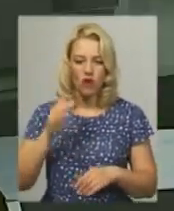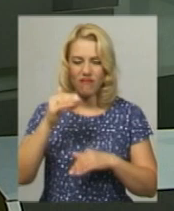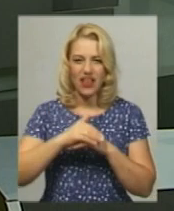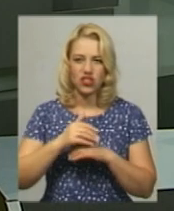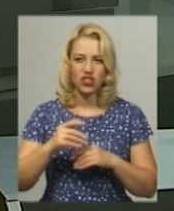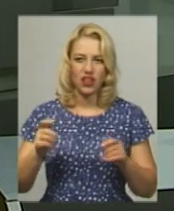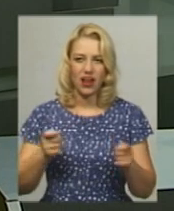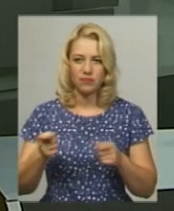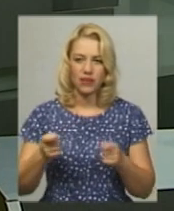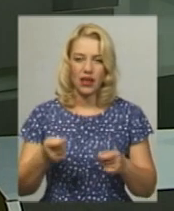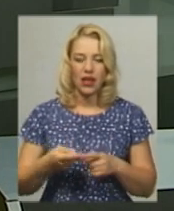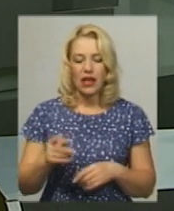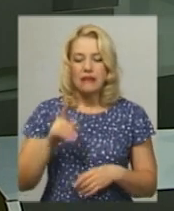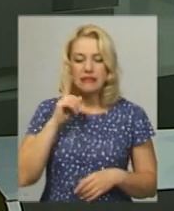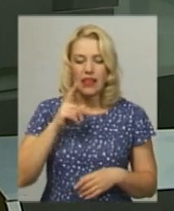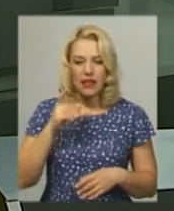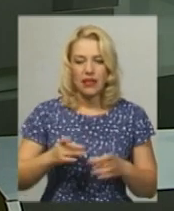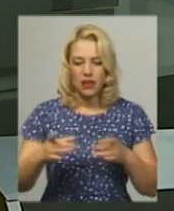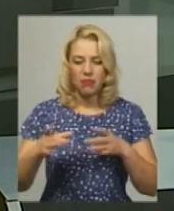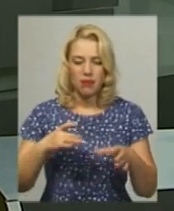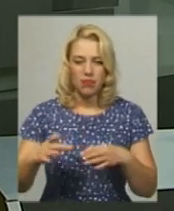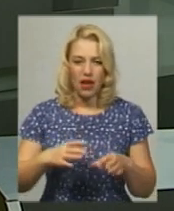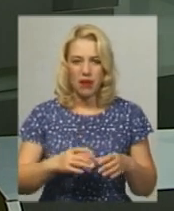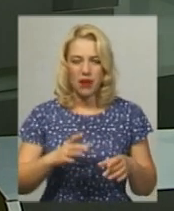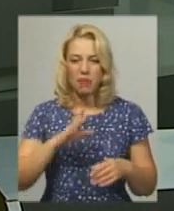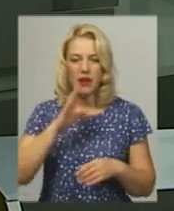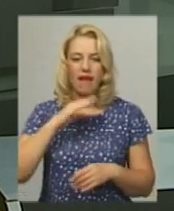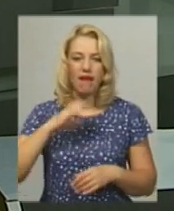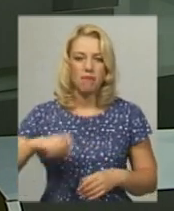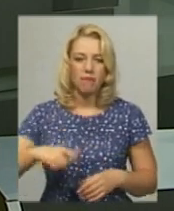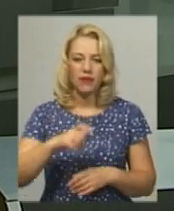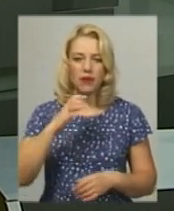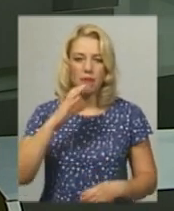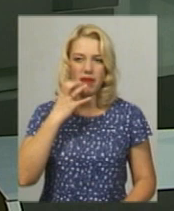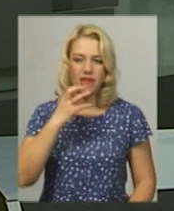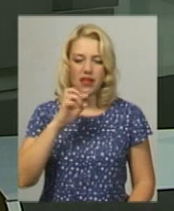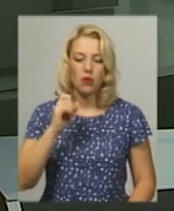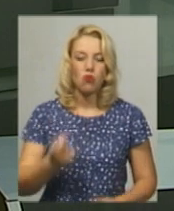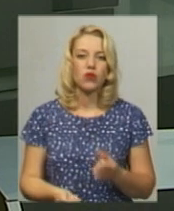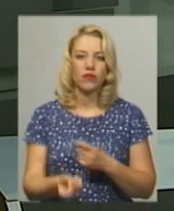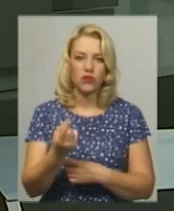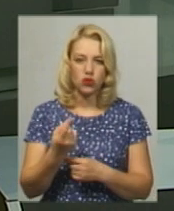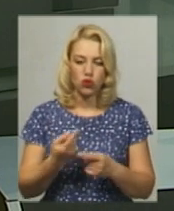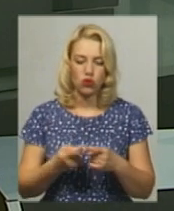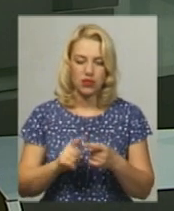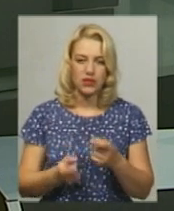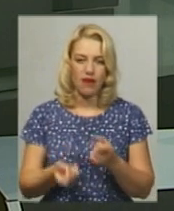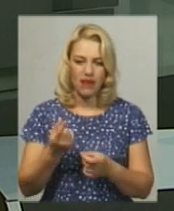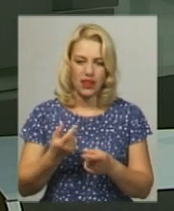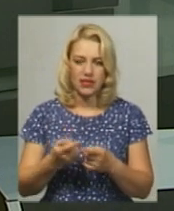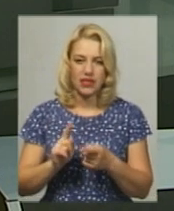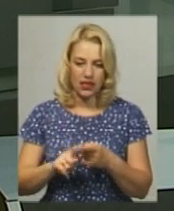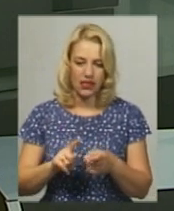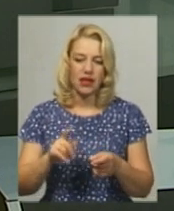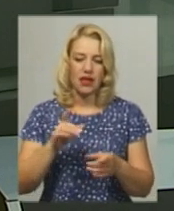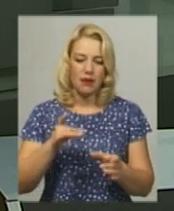Зеленими плямами вкрилася річка Південний Бух у Хмельницькому. Від чого утворились на річці такі плями і чи не нашкодять вони здоров'ю